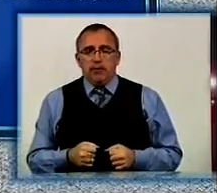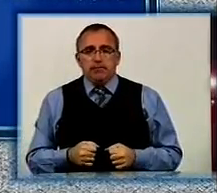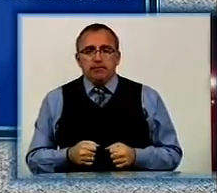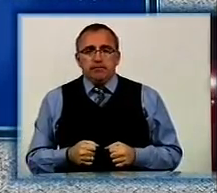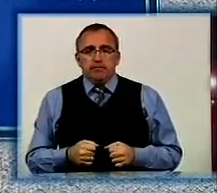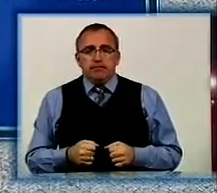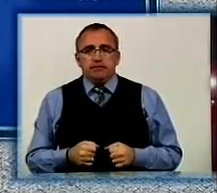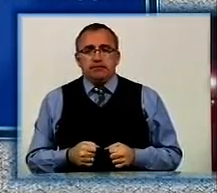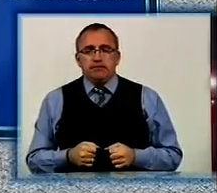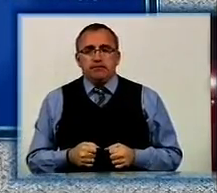Паранюк. День за днем.